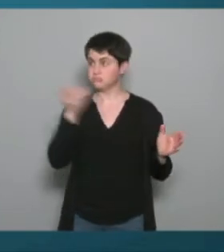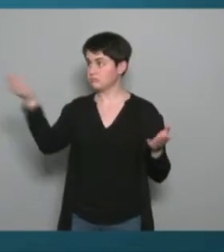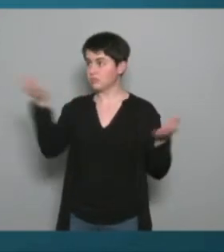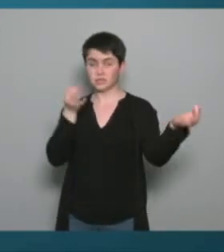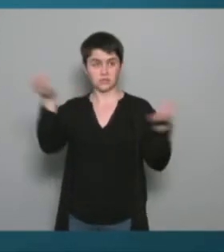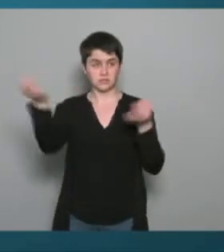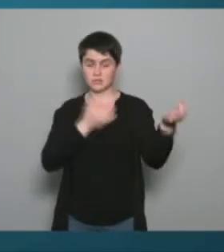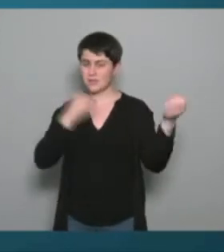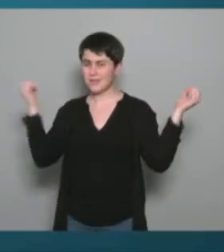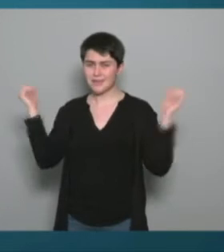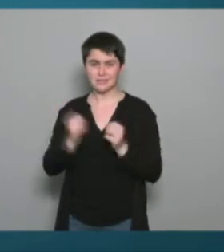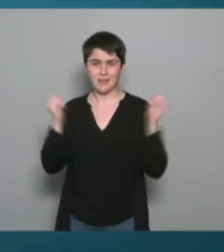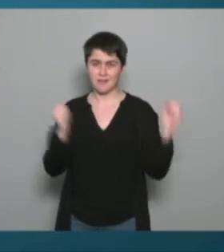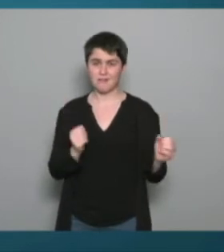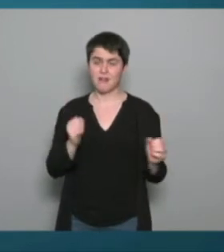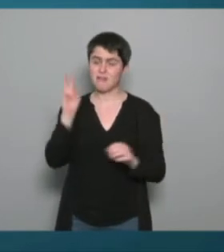holistique systémique